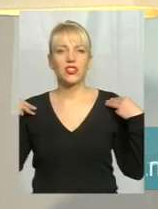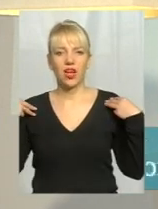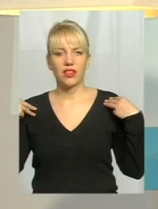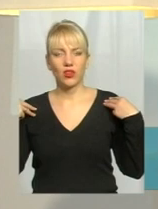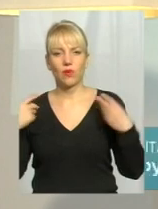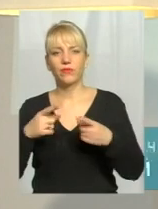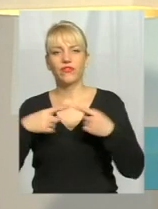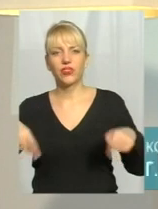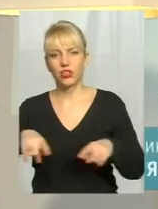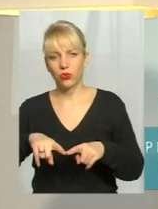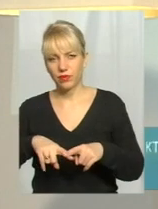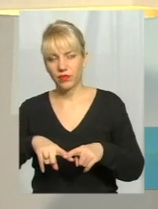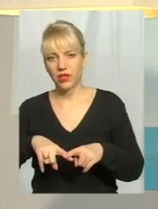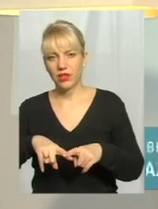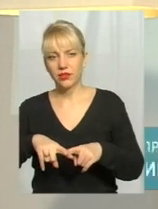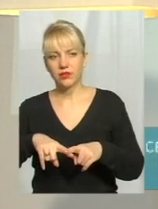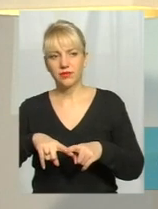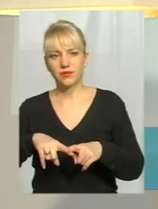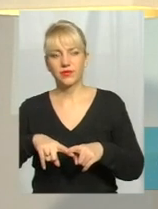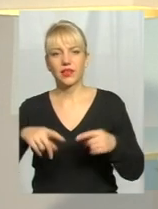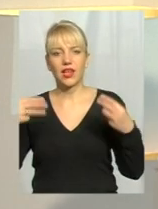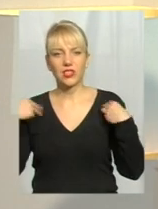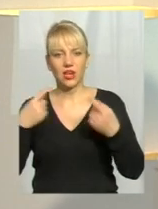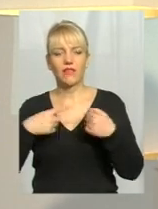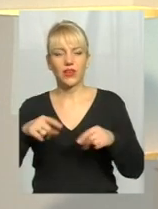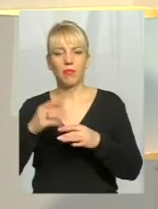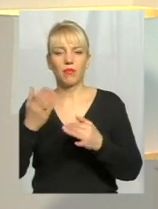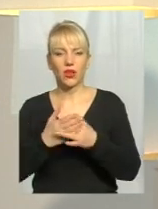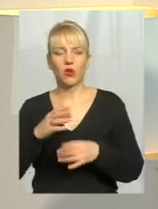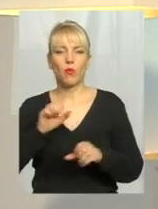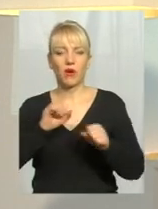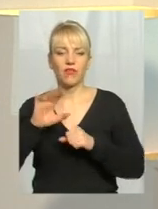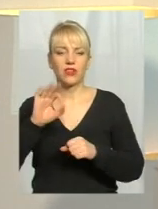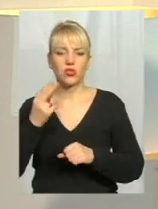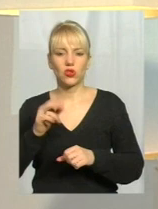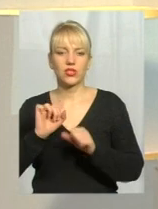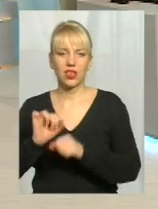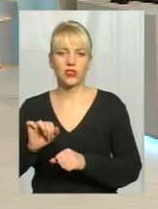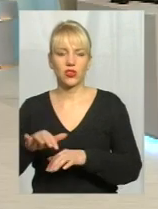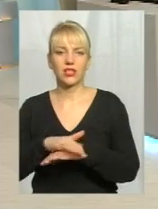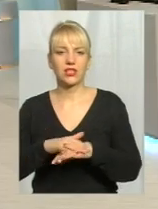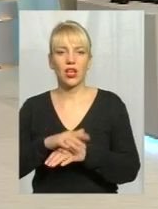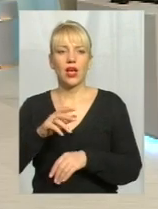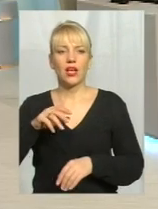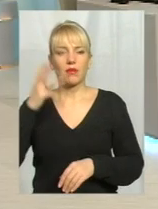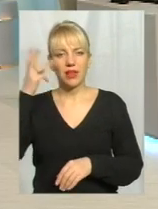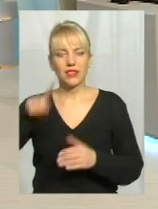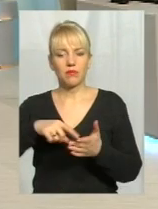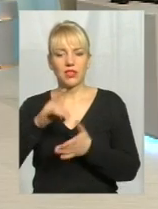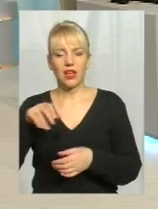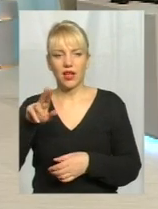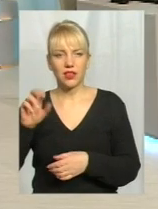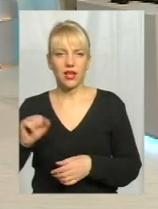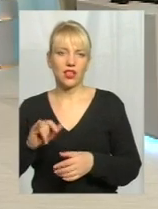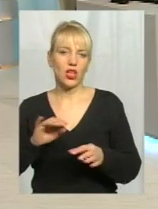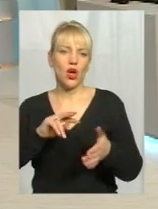відділу, начальником відділу Пільг, управління праці і соцзахисту на саленні Хмельницької міськради Тетяною Федосієвою і